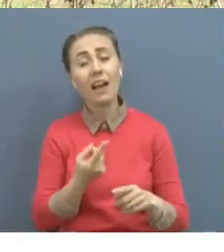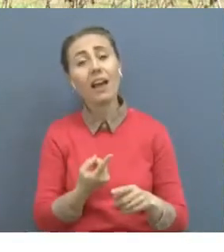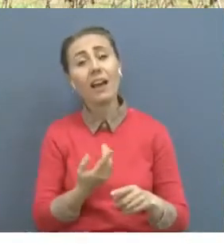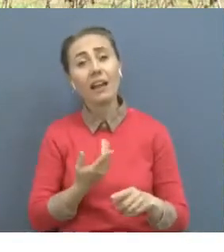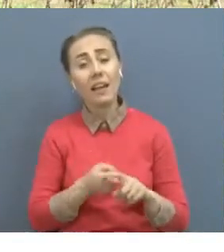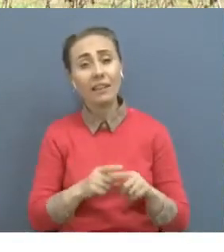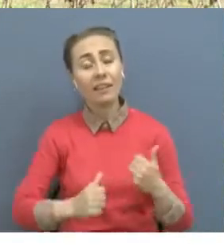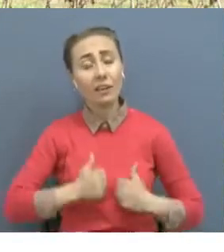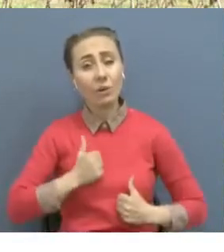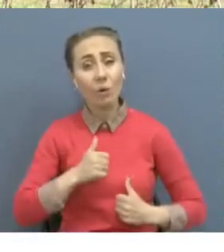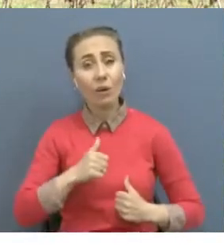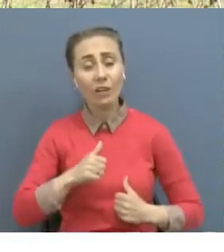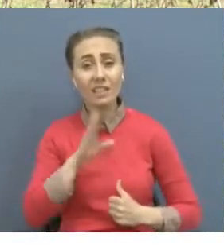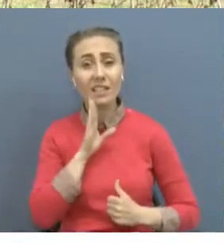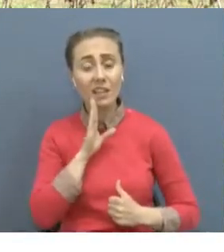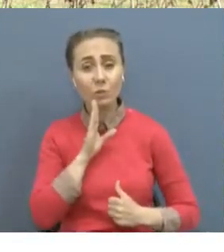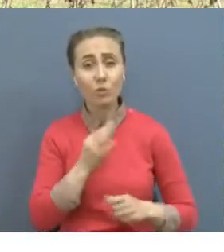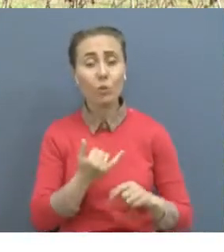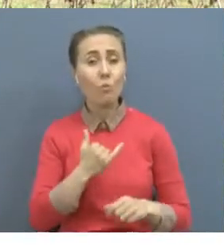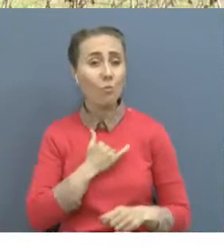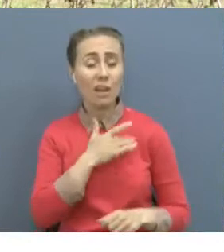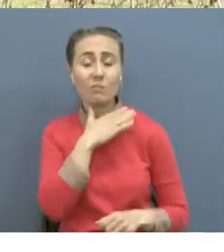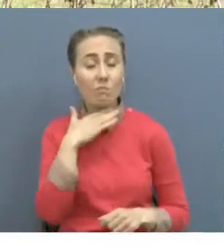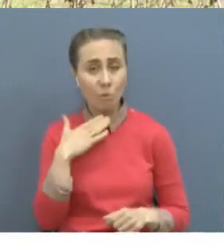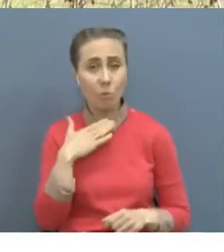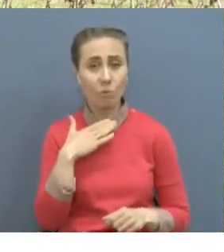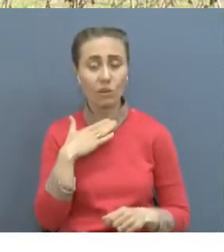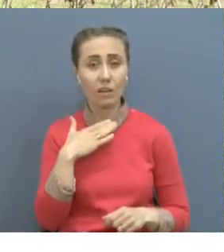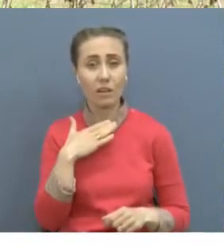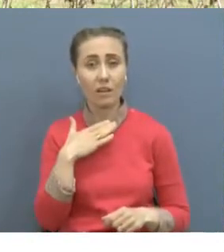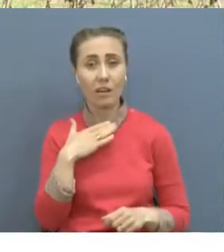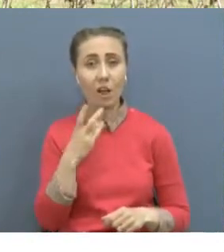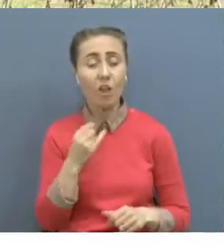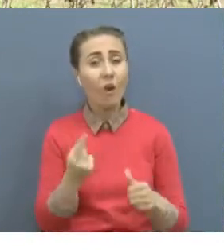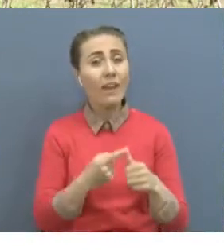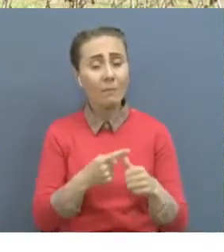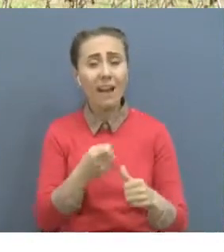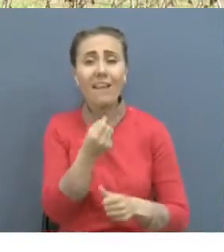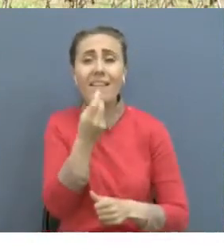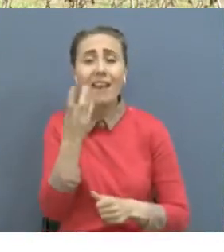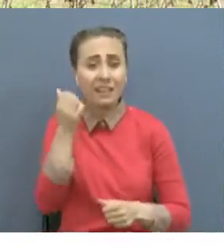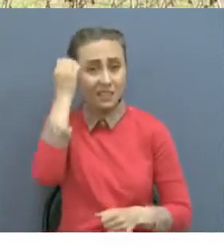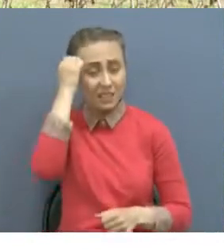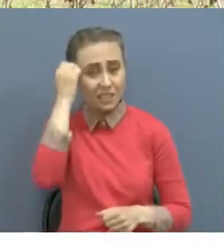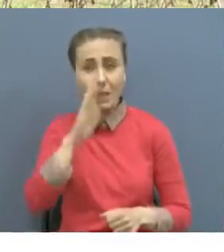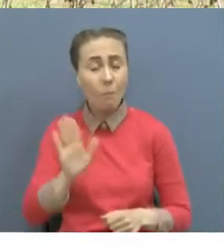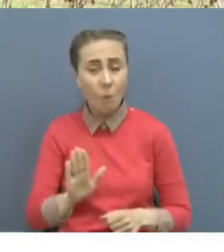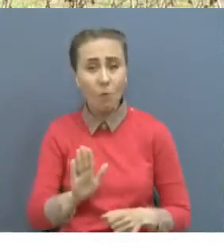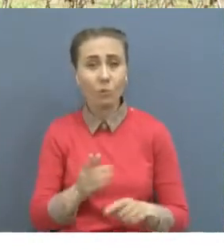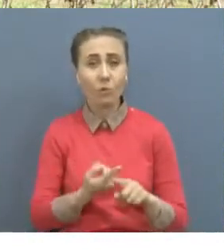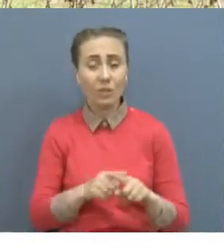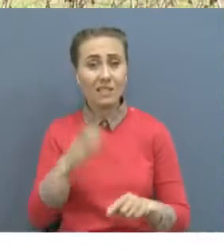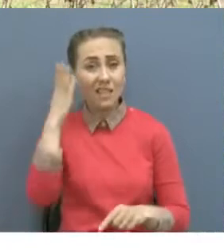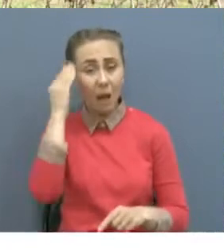бағатыр қыздарымыз әлілді бар әкен бұлардың көзінді тұр.